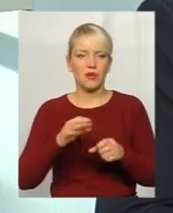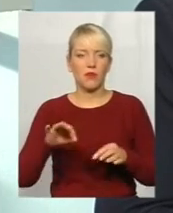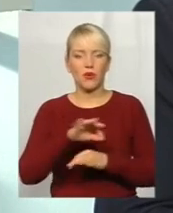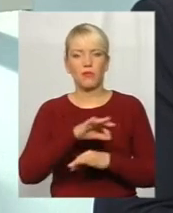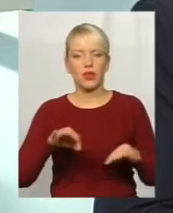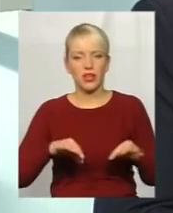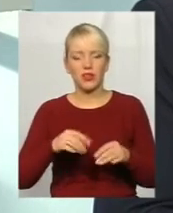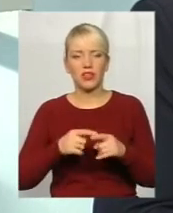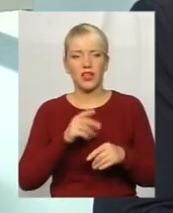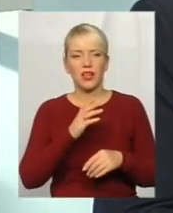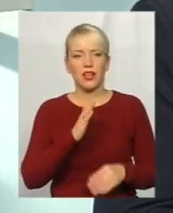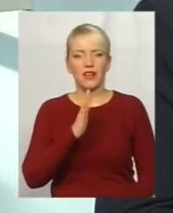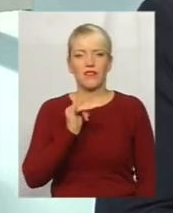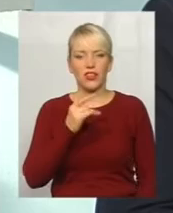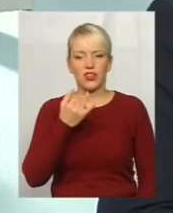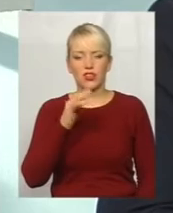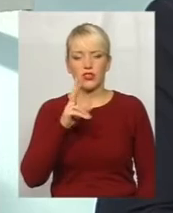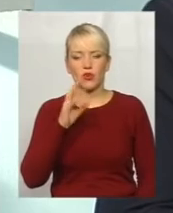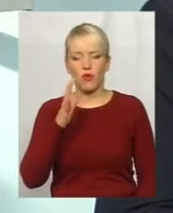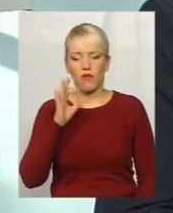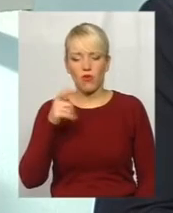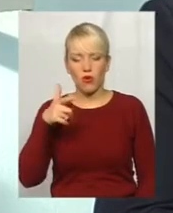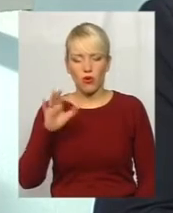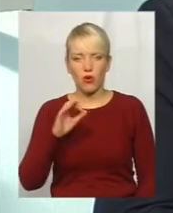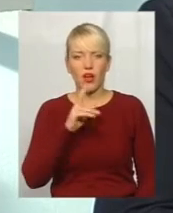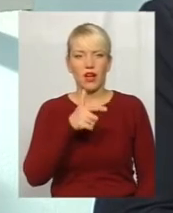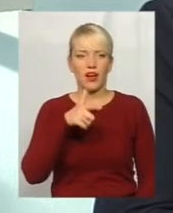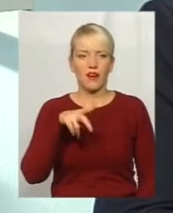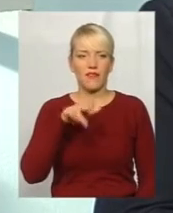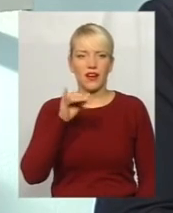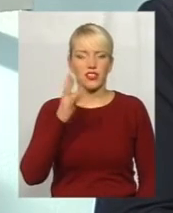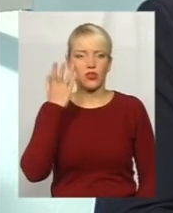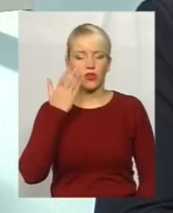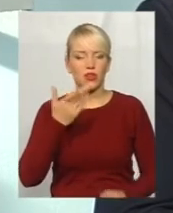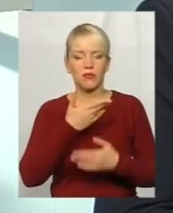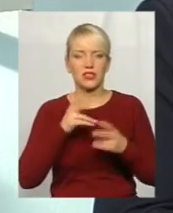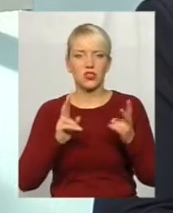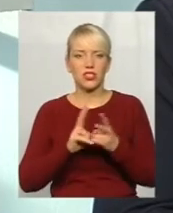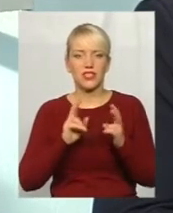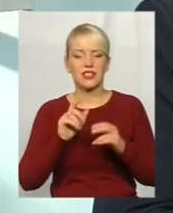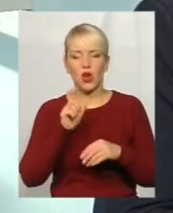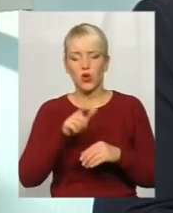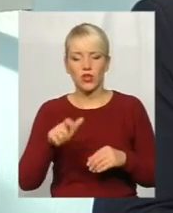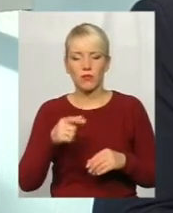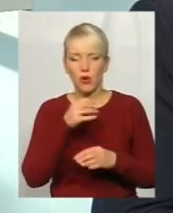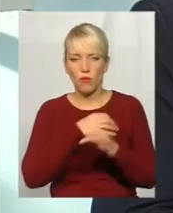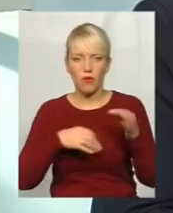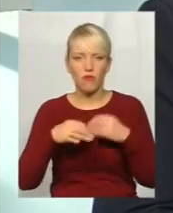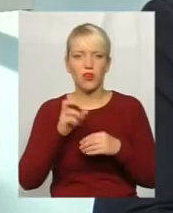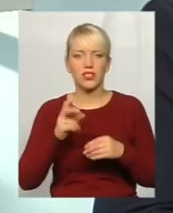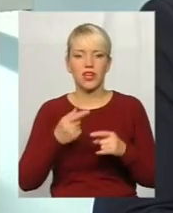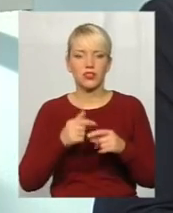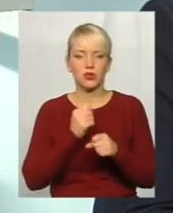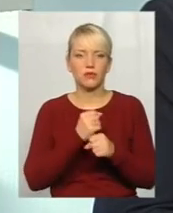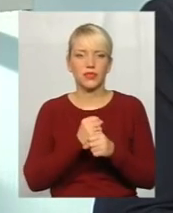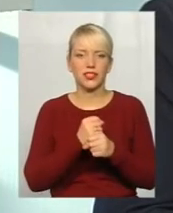військового, коли ми по-гвардійській робили проєкт, коли ми зустрічалися з людьми і обговорювали, яким чином зробити під'їздні